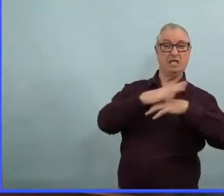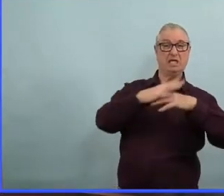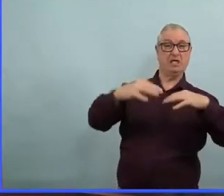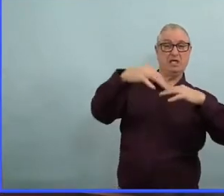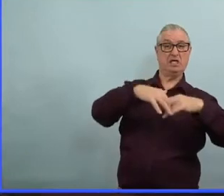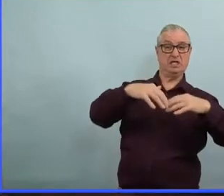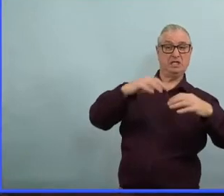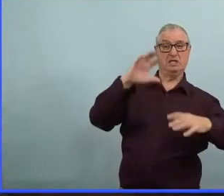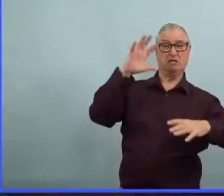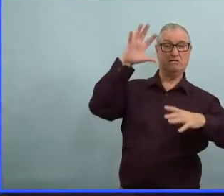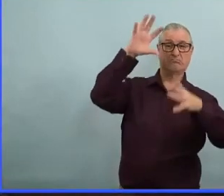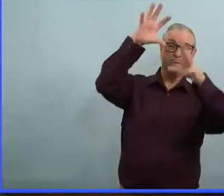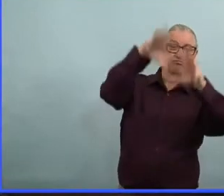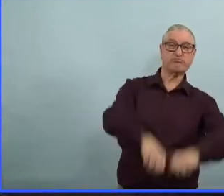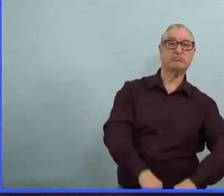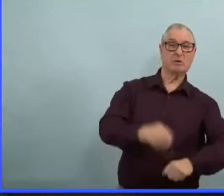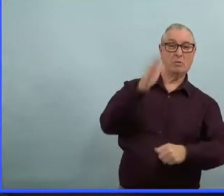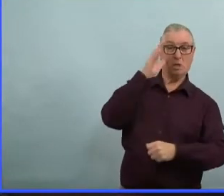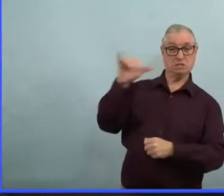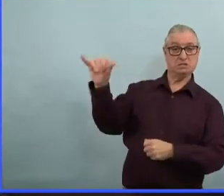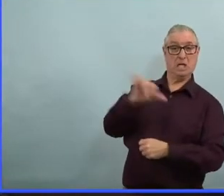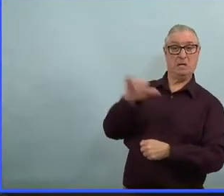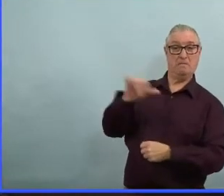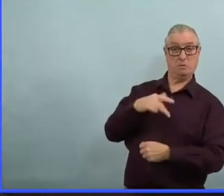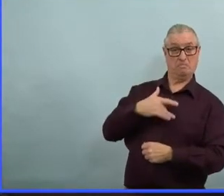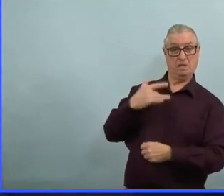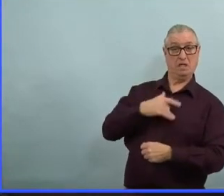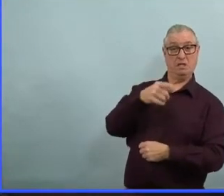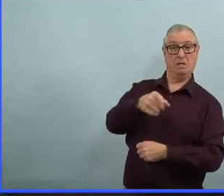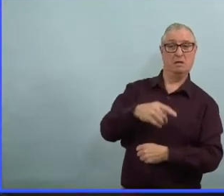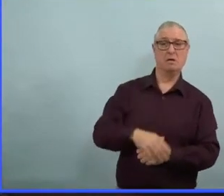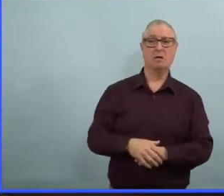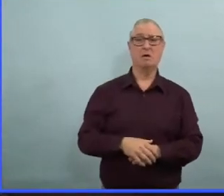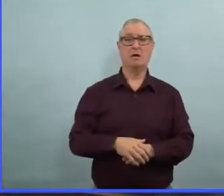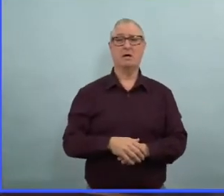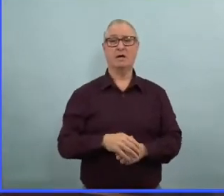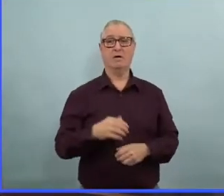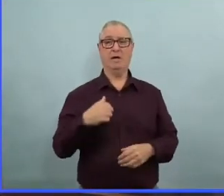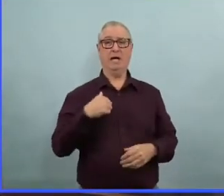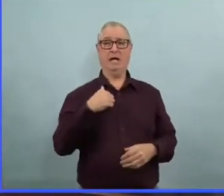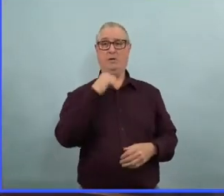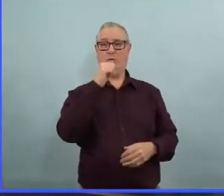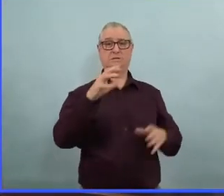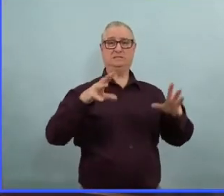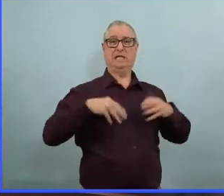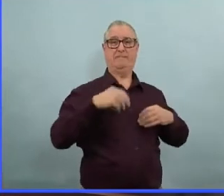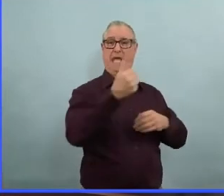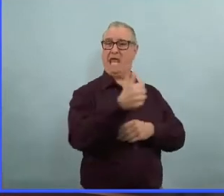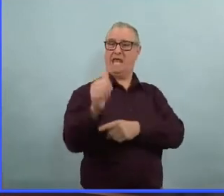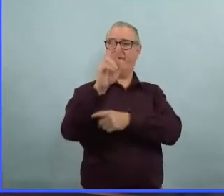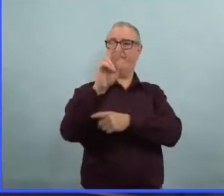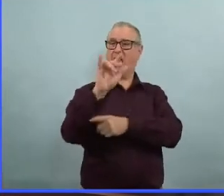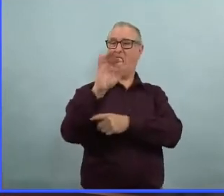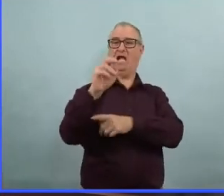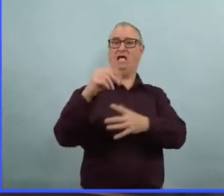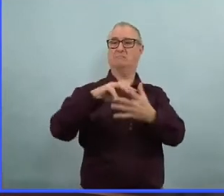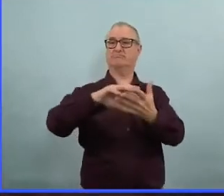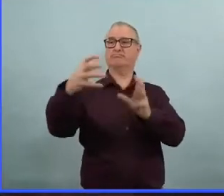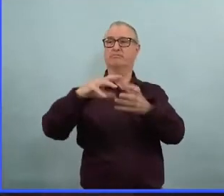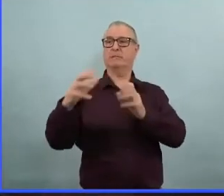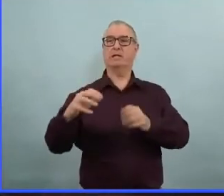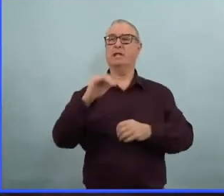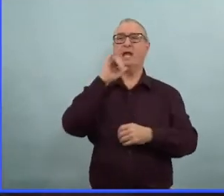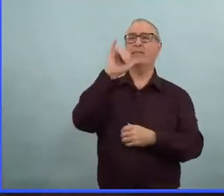je ne pense pas que la violence est acceptable absolument pas alors vous dites que c'est la même chose vous dites que c'est équivalent non je ne suis pas d'accord avec les